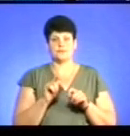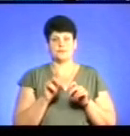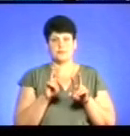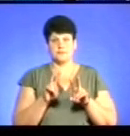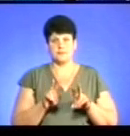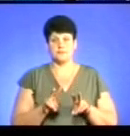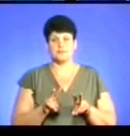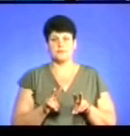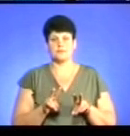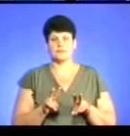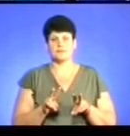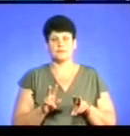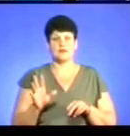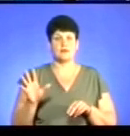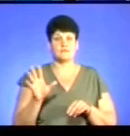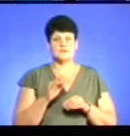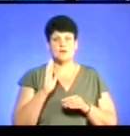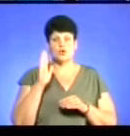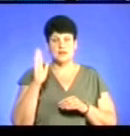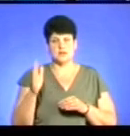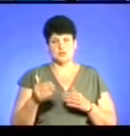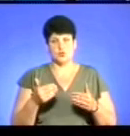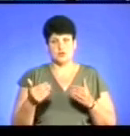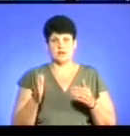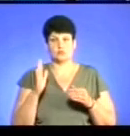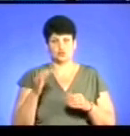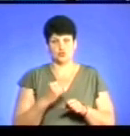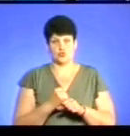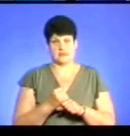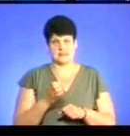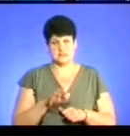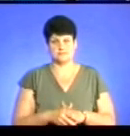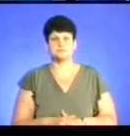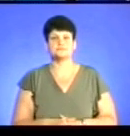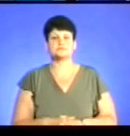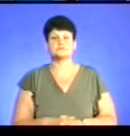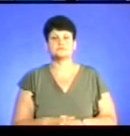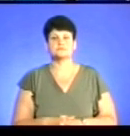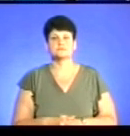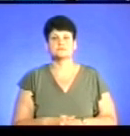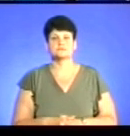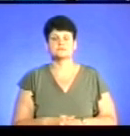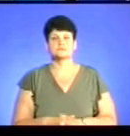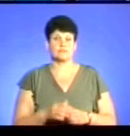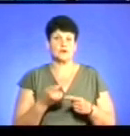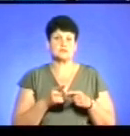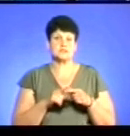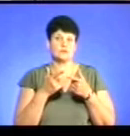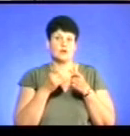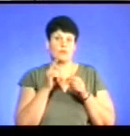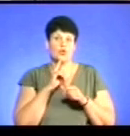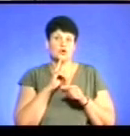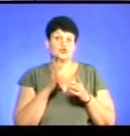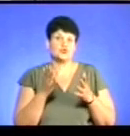всі подальші кроки, які будуть робитися. От. Ну, така інформація поки що.